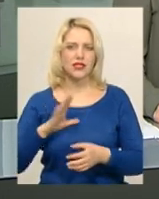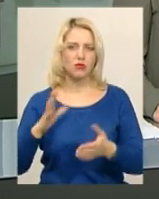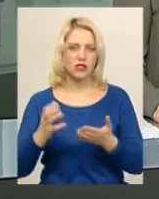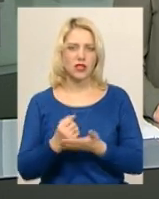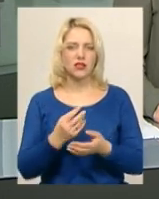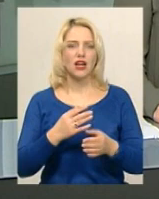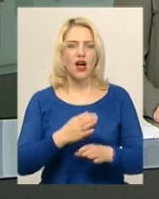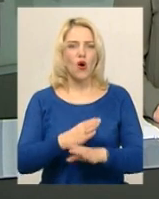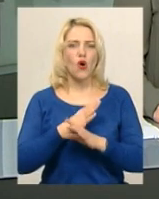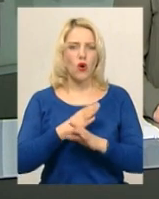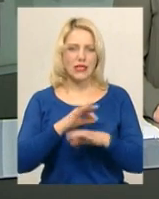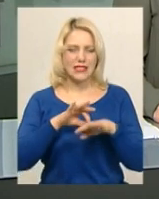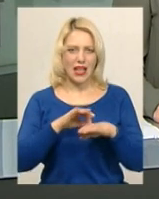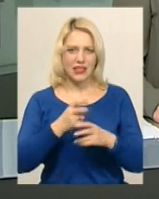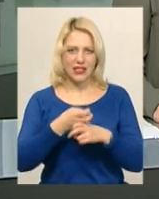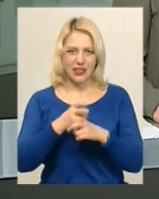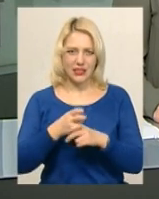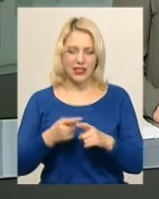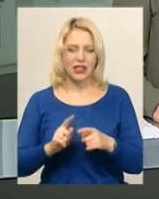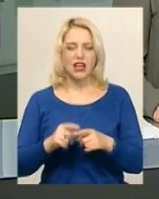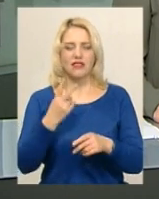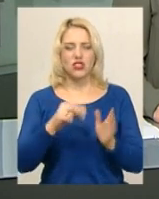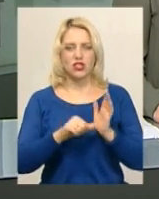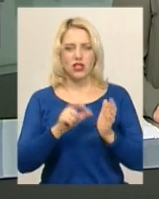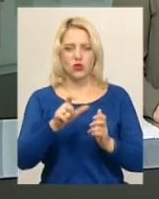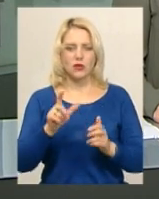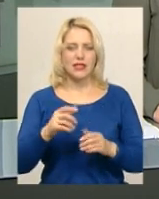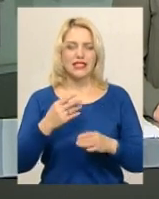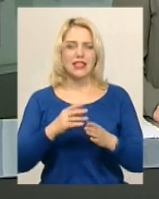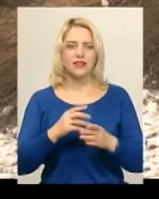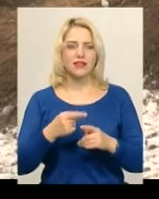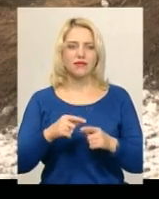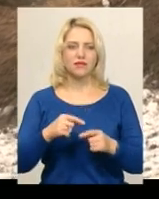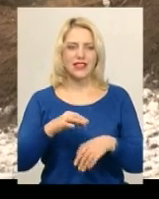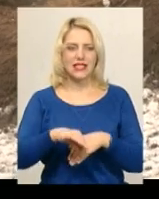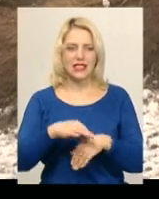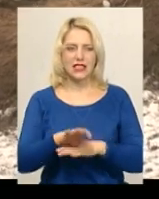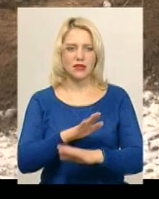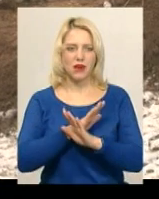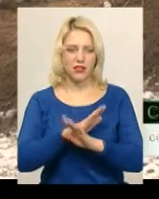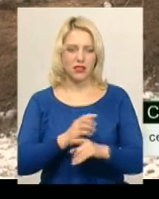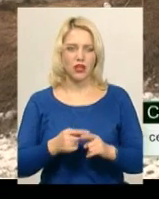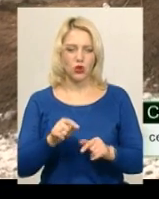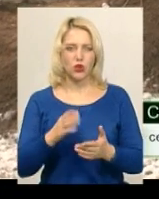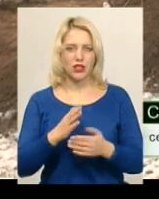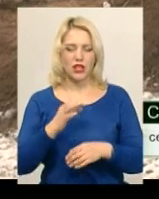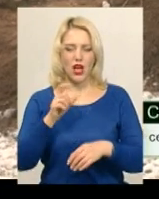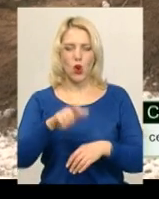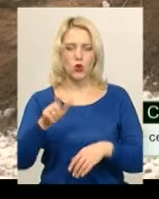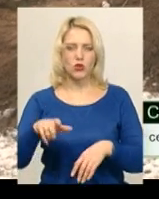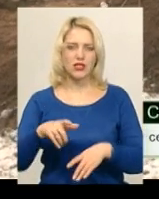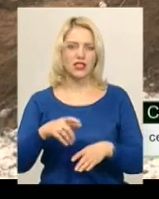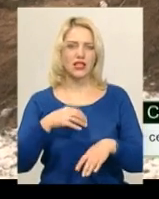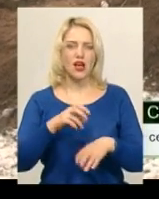останки 26 осіб зі слідами насильницької смерті. Тут є людські останки, є масове